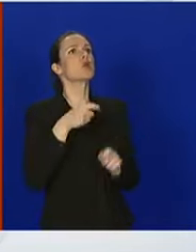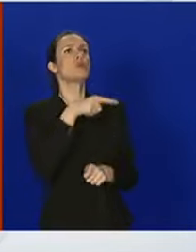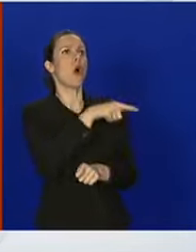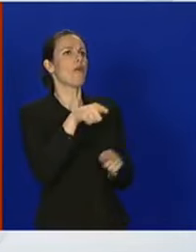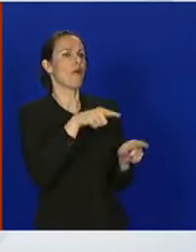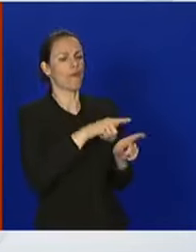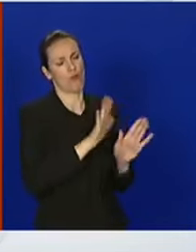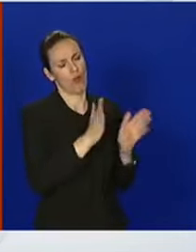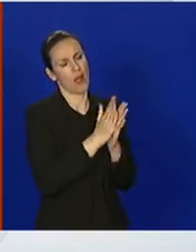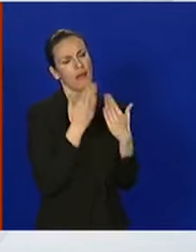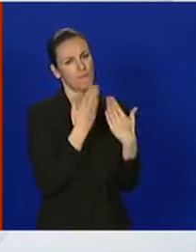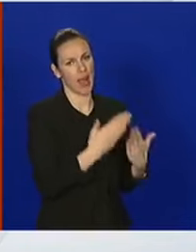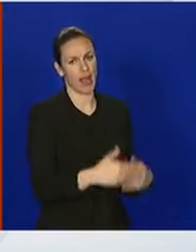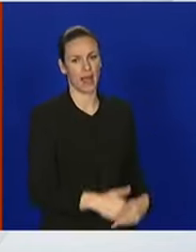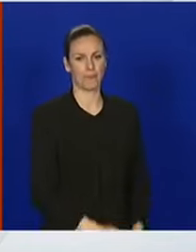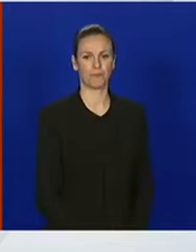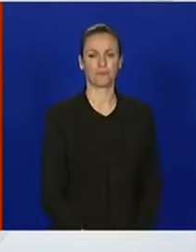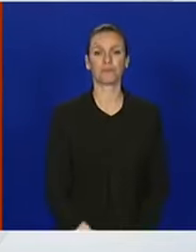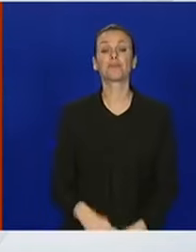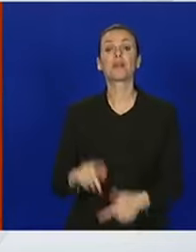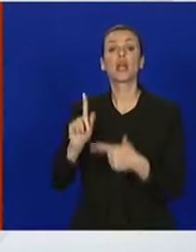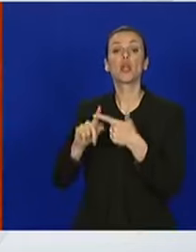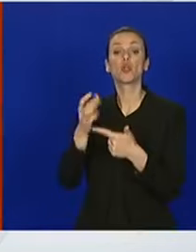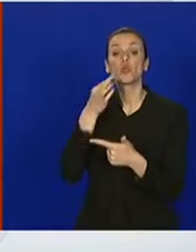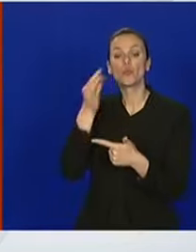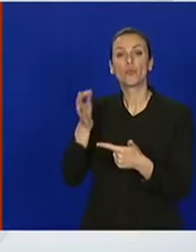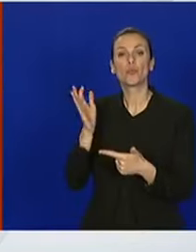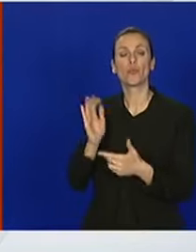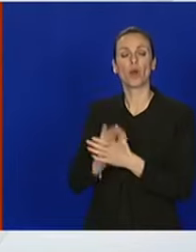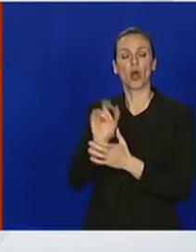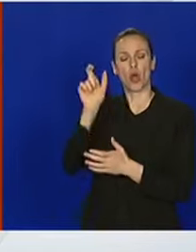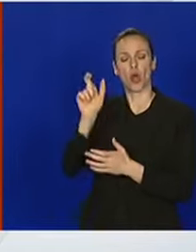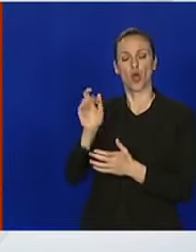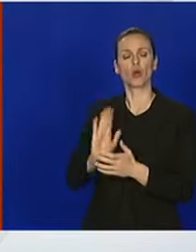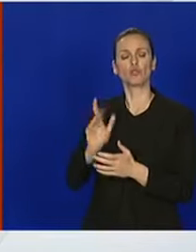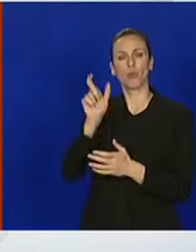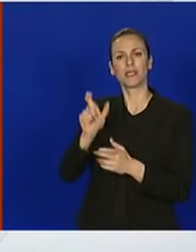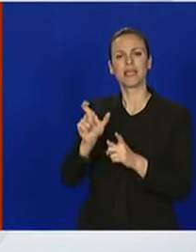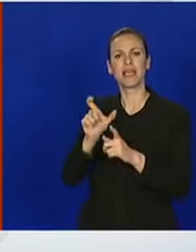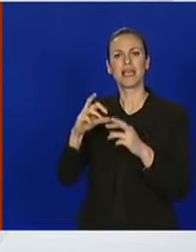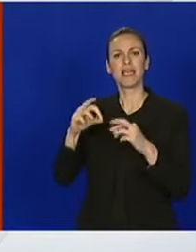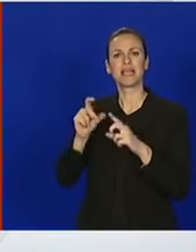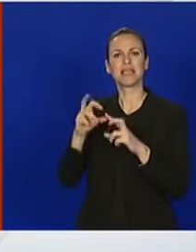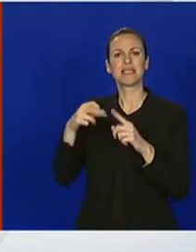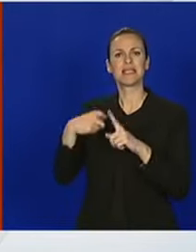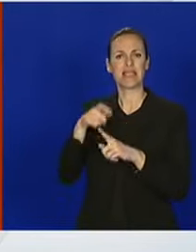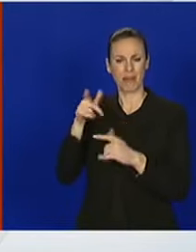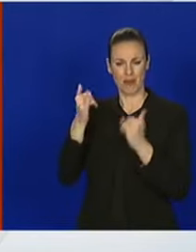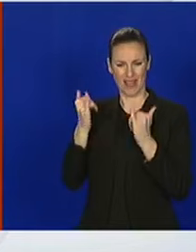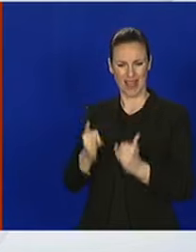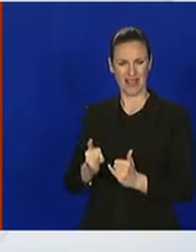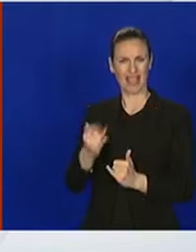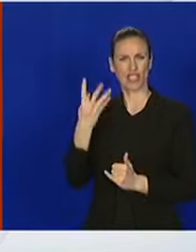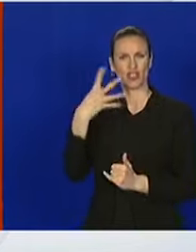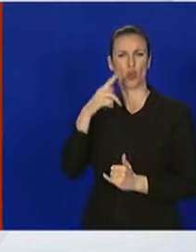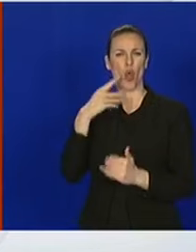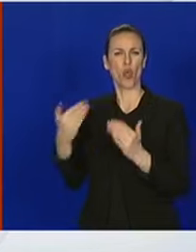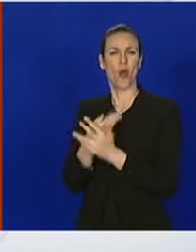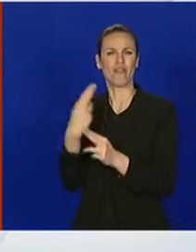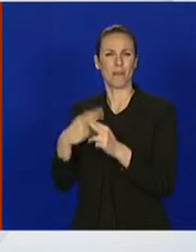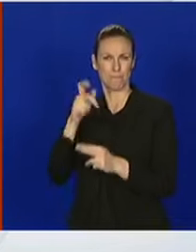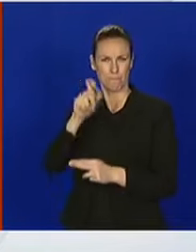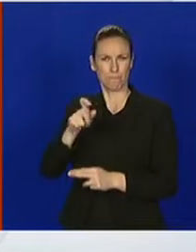Hvala vam lijepo. Evo i drugo pitanje za gospodina Capaka, ako nam možete reći za ovih današnjih 14 novooboljelih